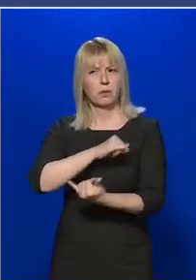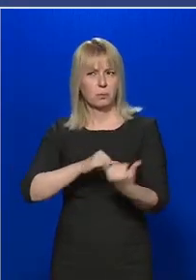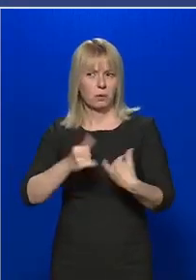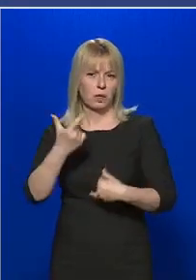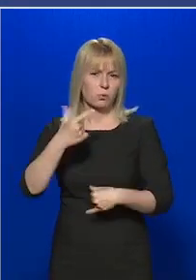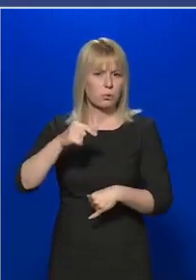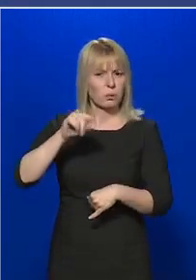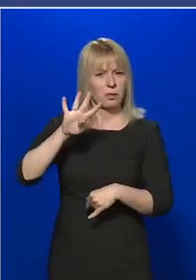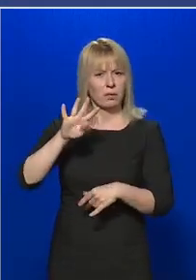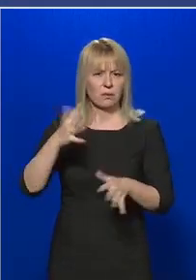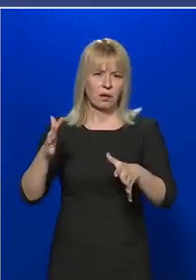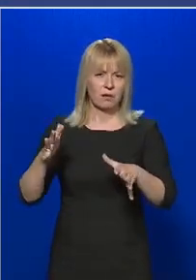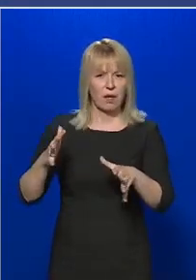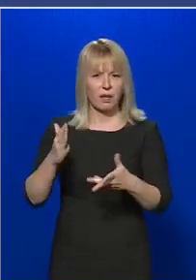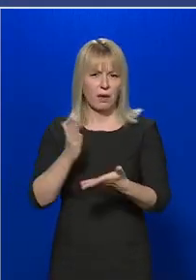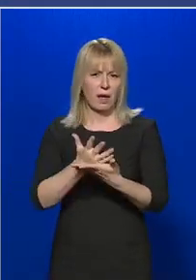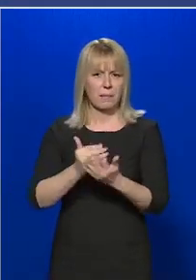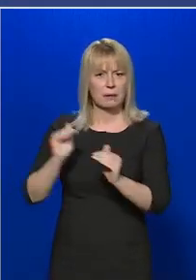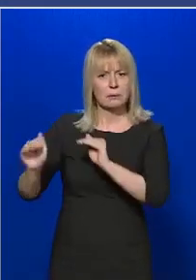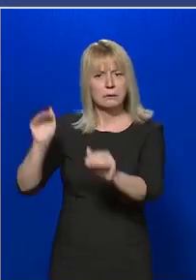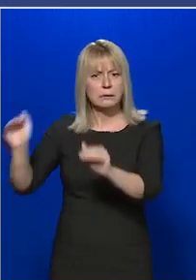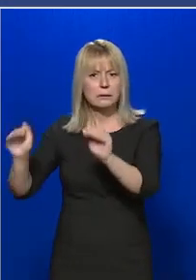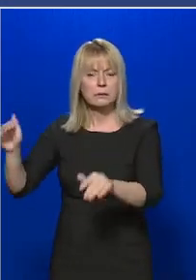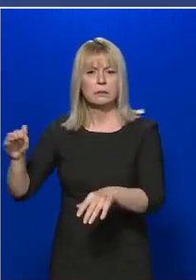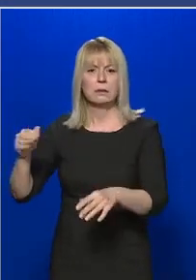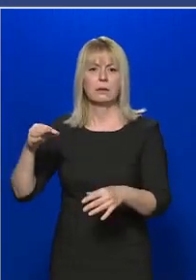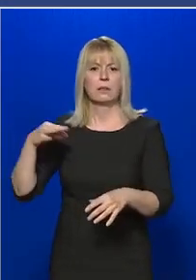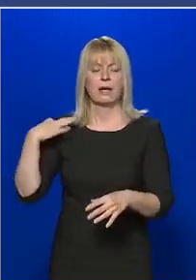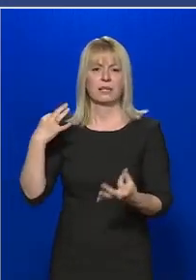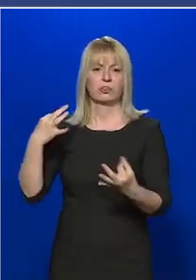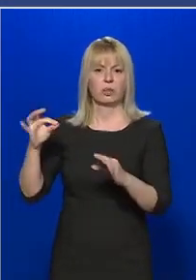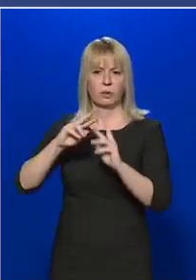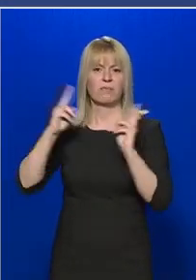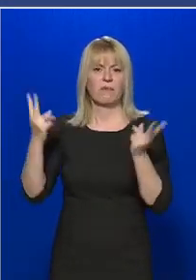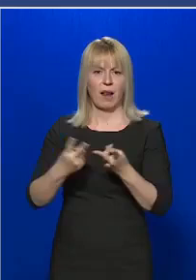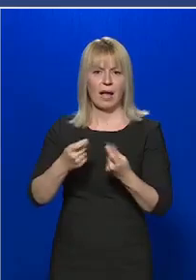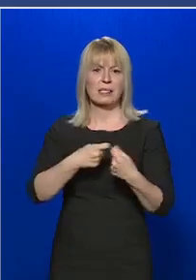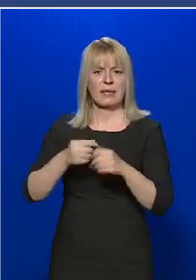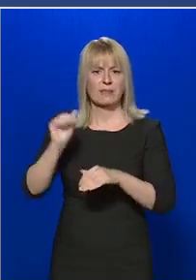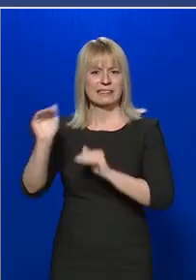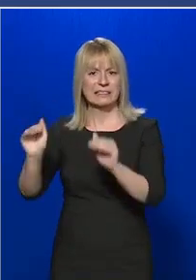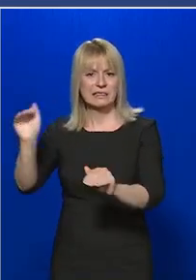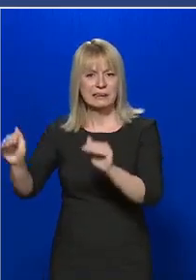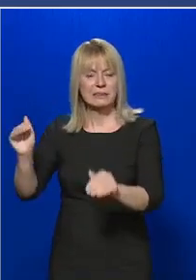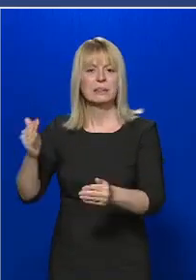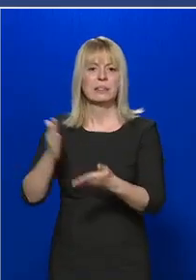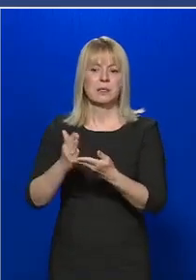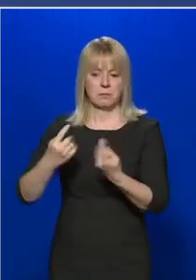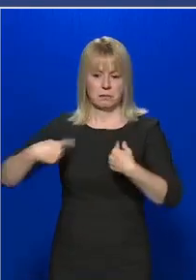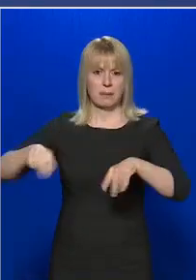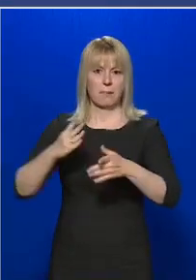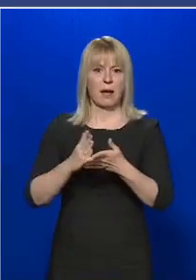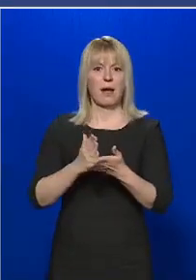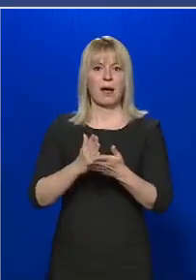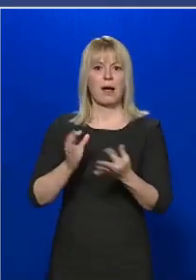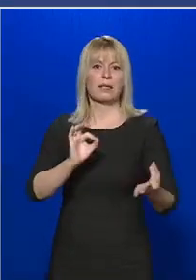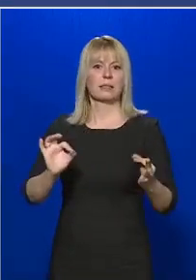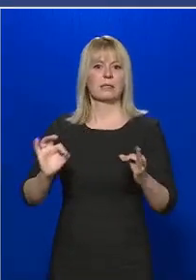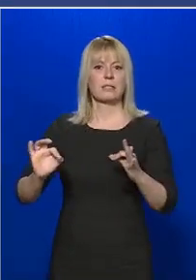-e tájékán az egészségügyi világszervezet, amikor mi tulajdonképpen már az összes